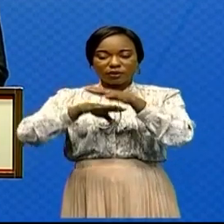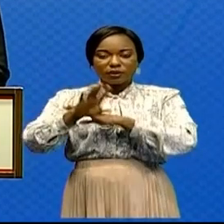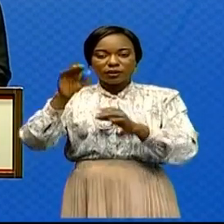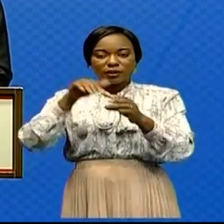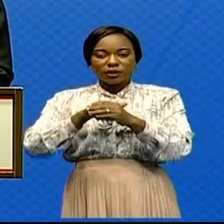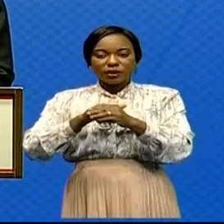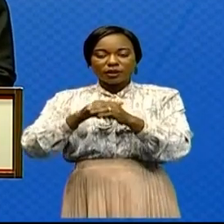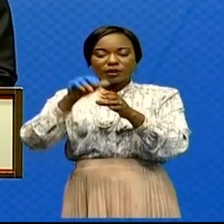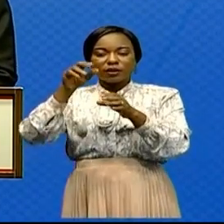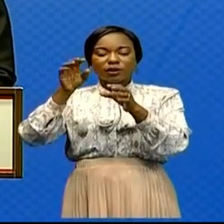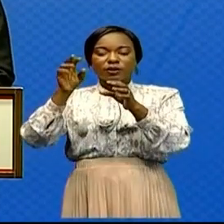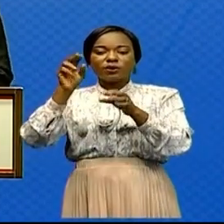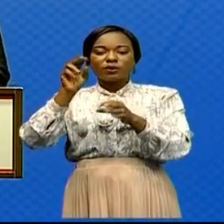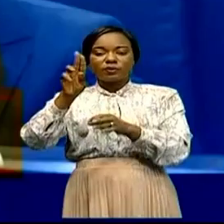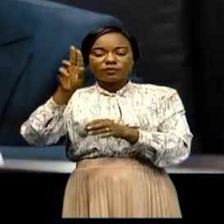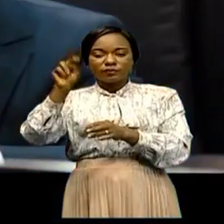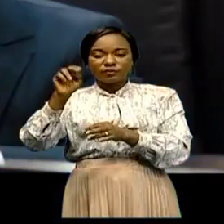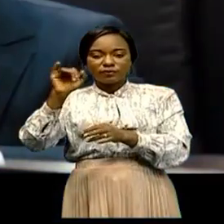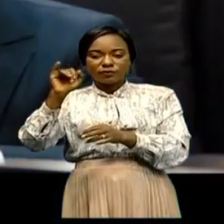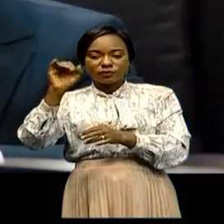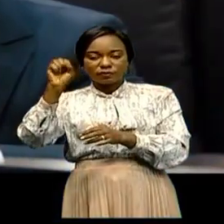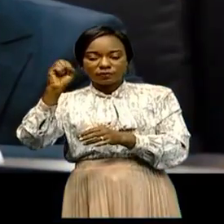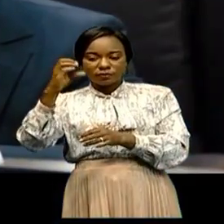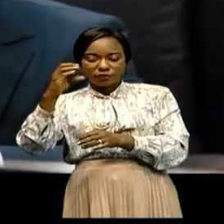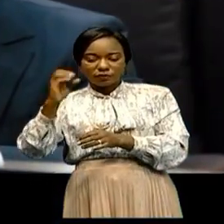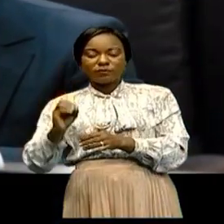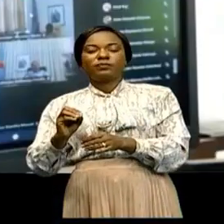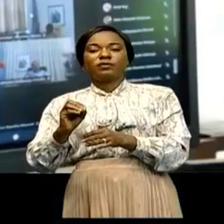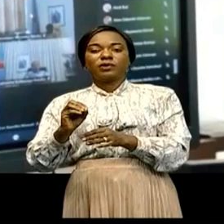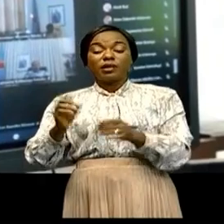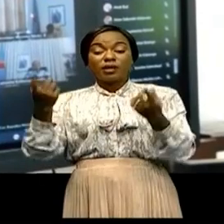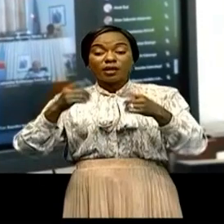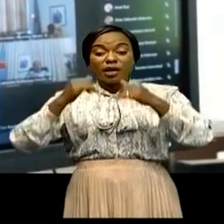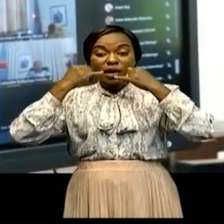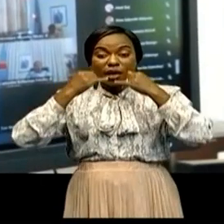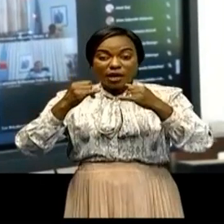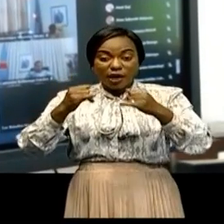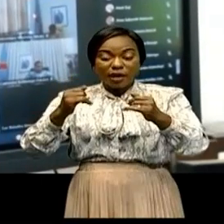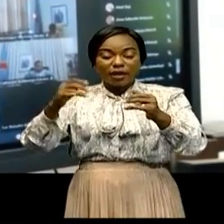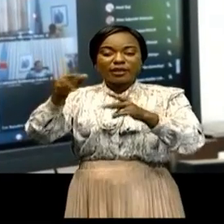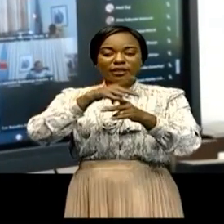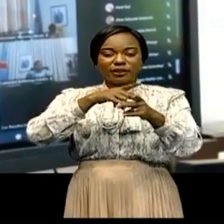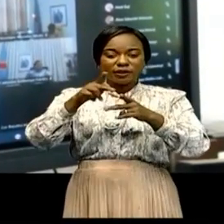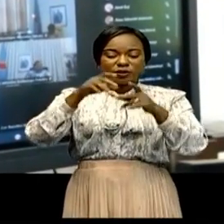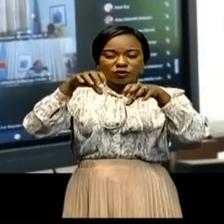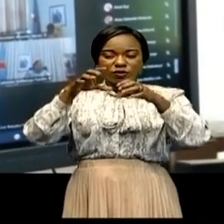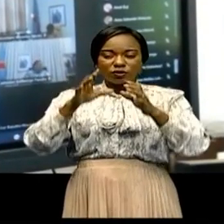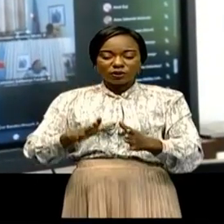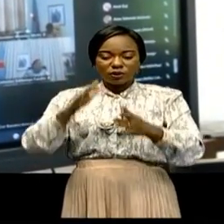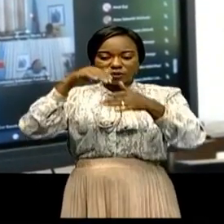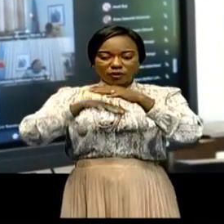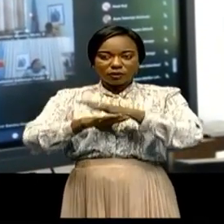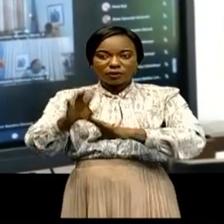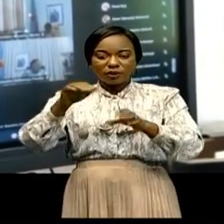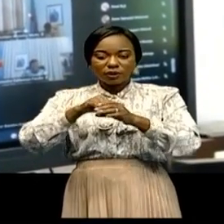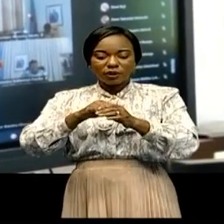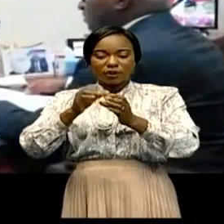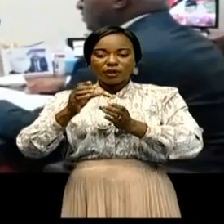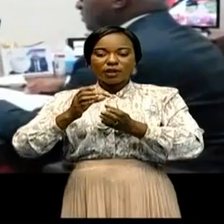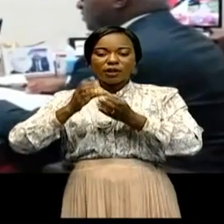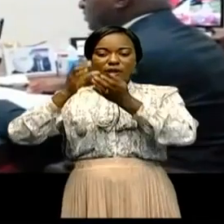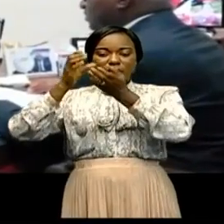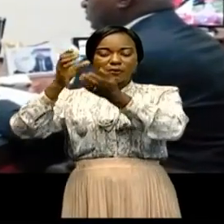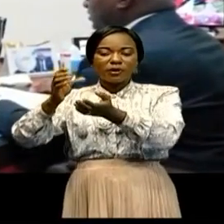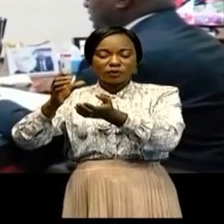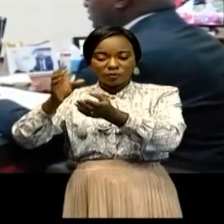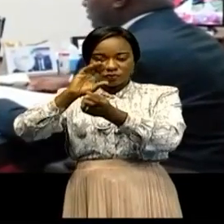Le gouvernement salue l'inscription annoncée de la Rumba au patrimoine immatériel de l'Organisation mondiale des